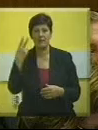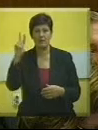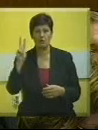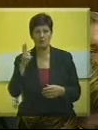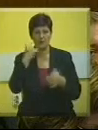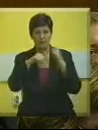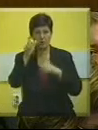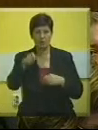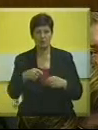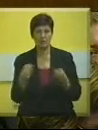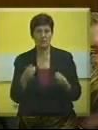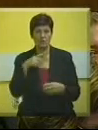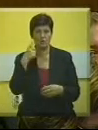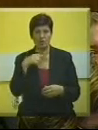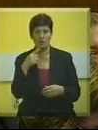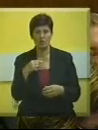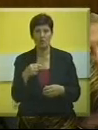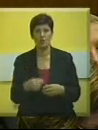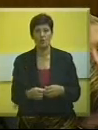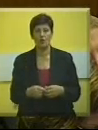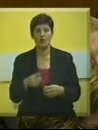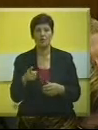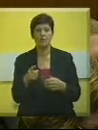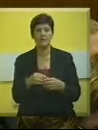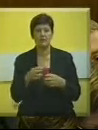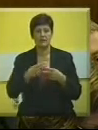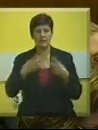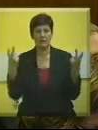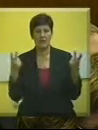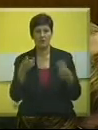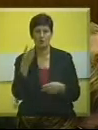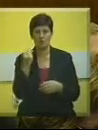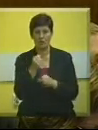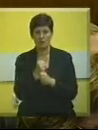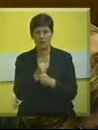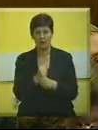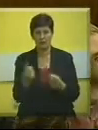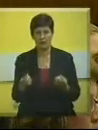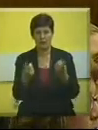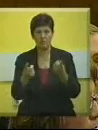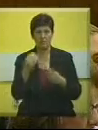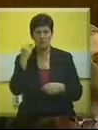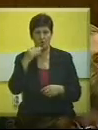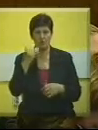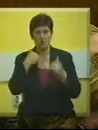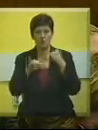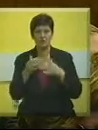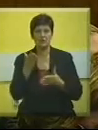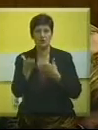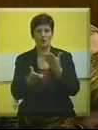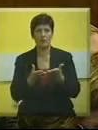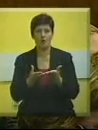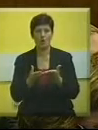turiste što nam negde govori o tome da se jasno dobro radi na promovisanju konkretne turističke ponude